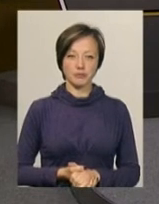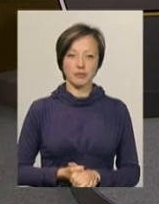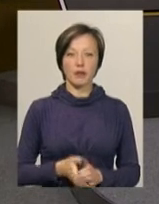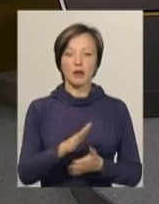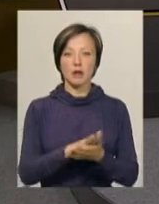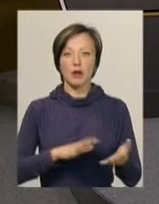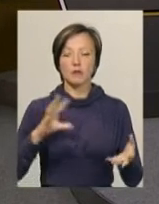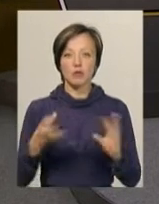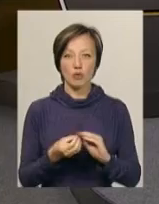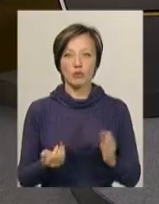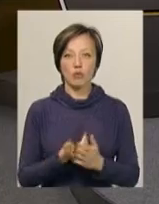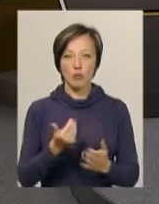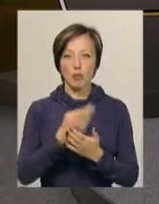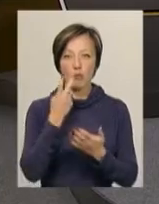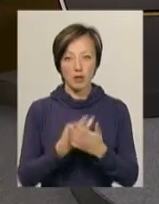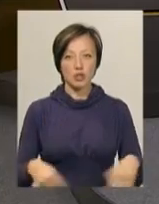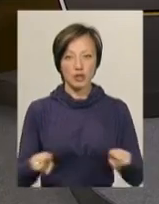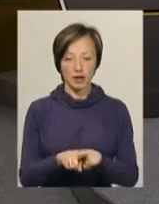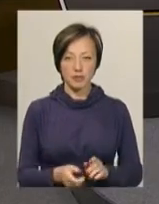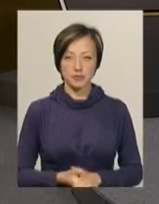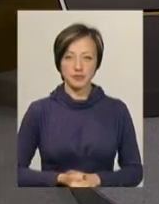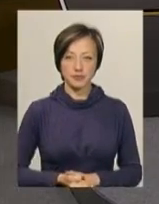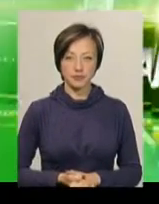Далі у підсумковому випуску новин ви побачите.